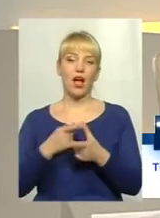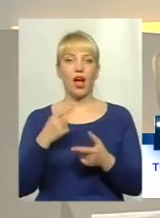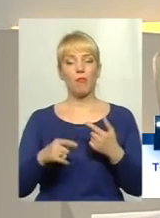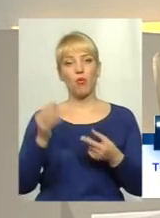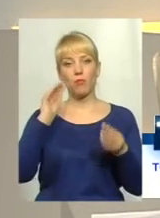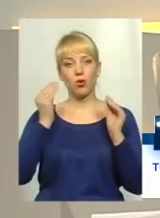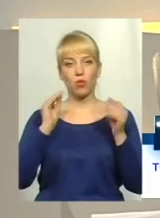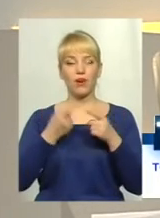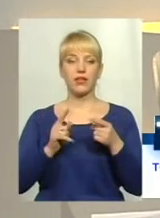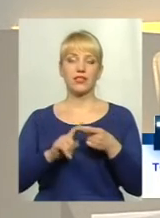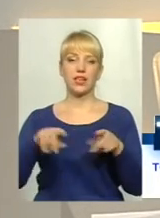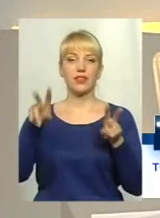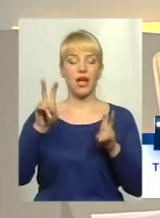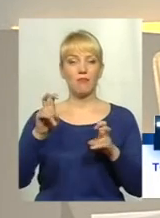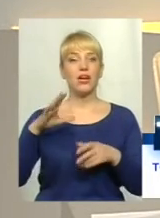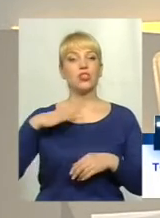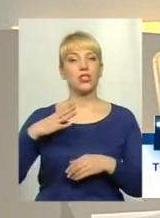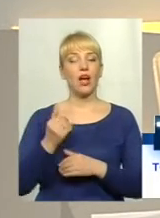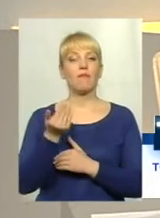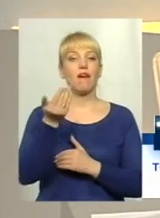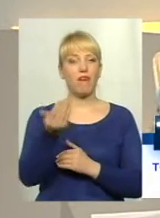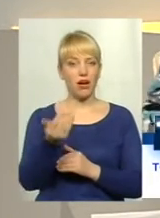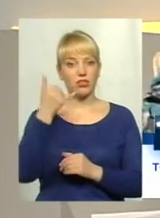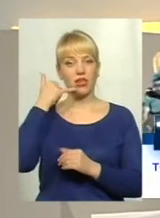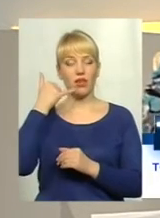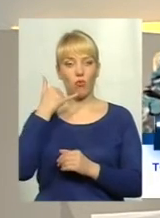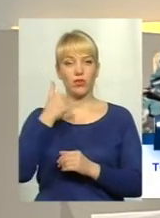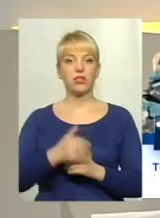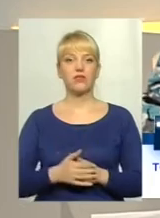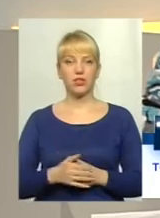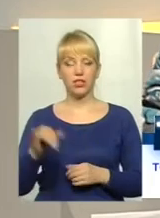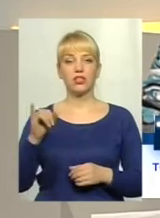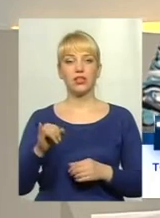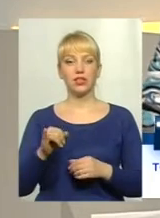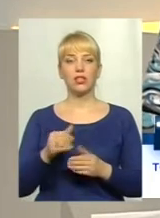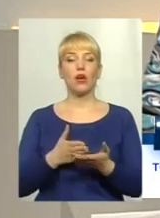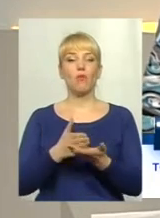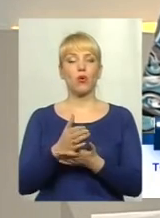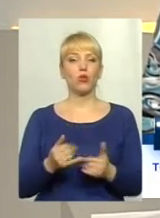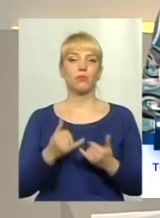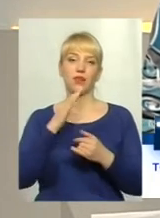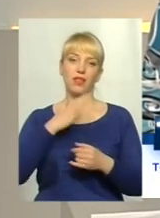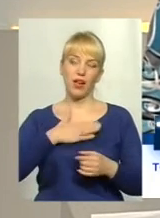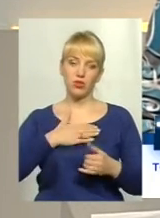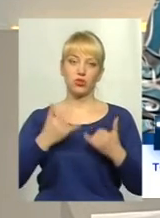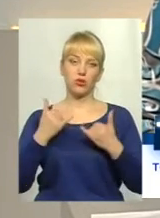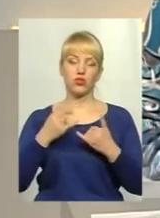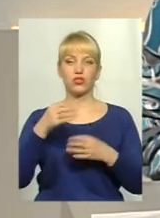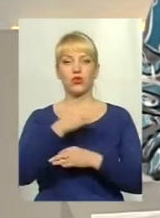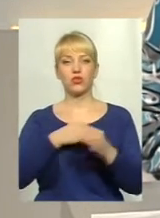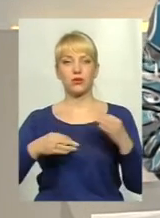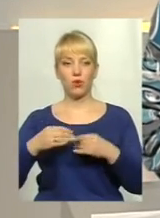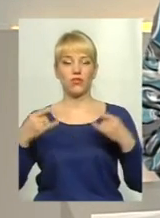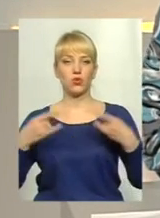міркування із зазначеної теми, чекаємо на ваші телефонні дзвінки. Та прологом для нашої сьогоднішньої розмови у